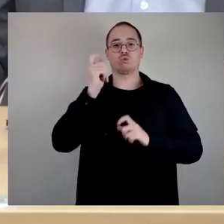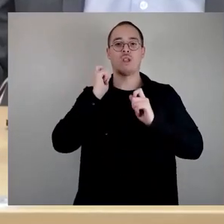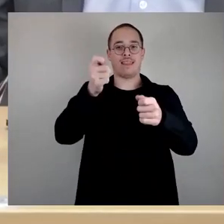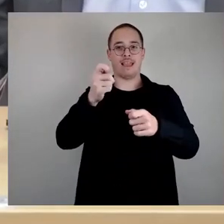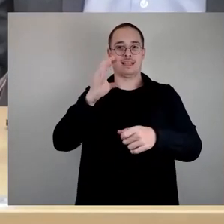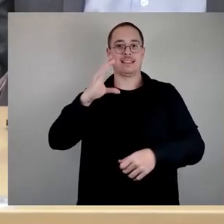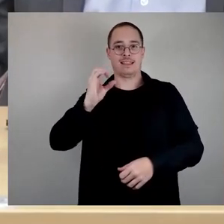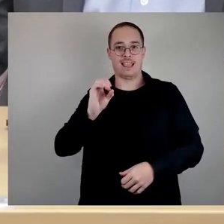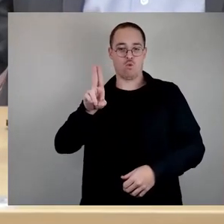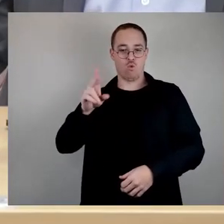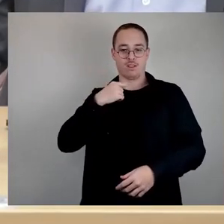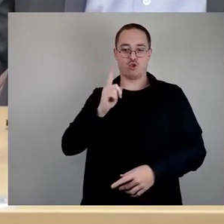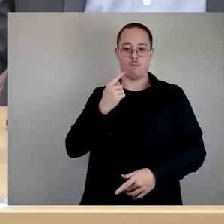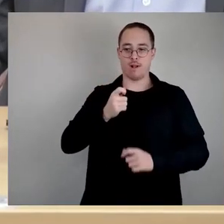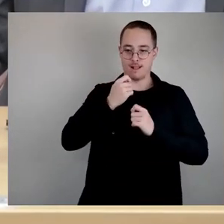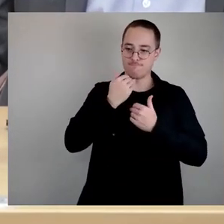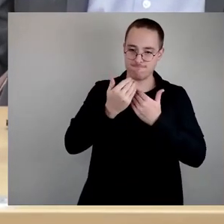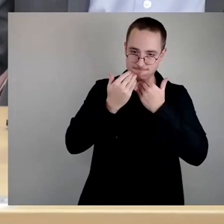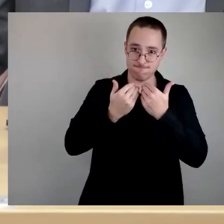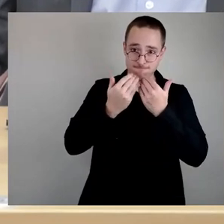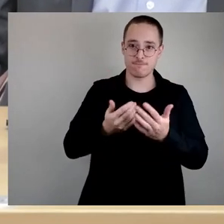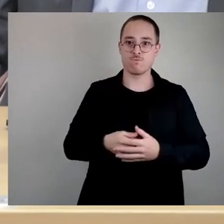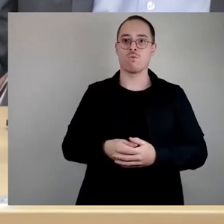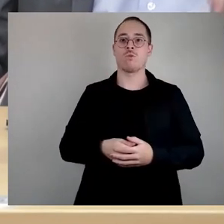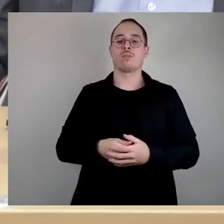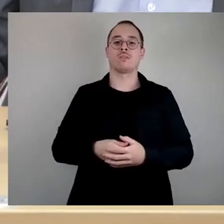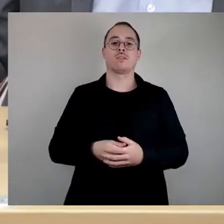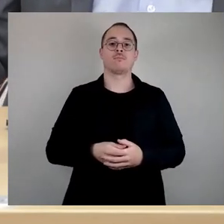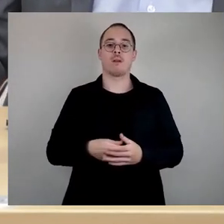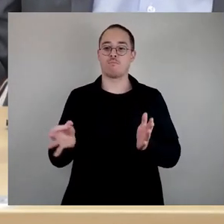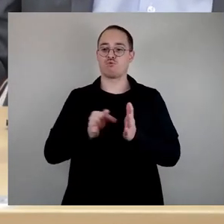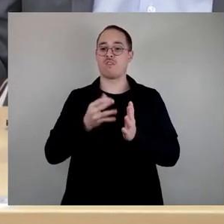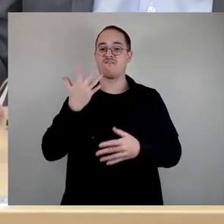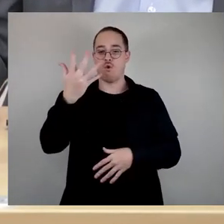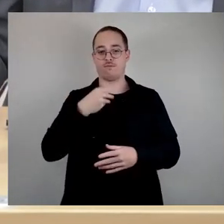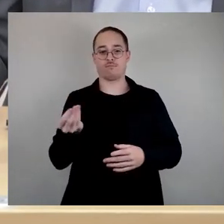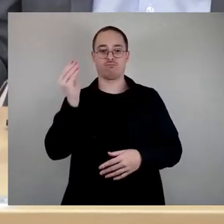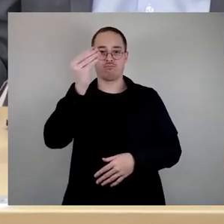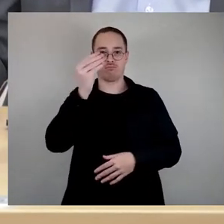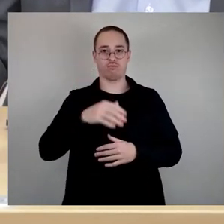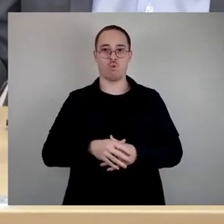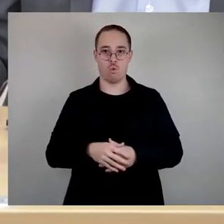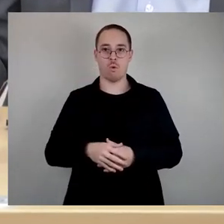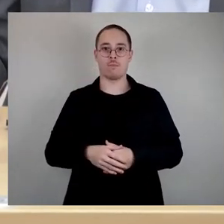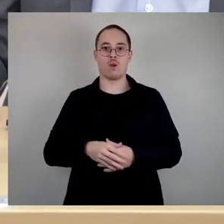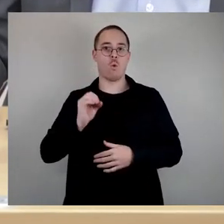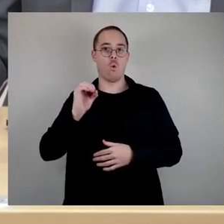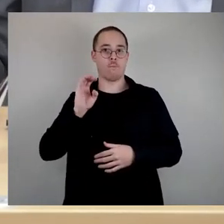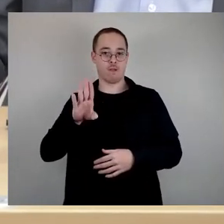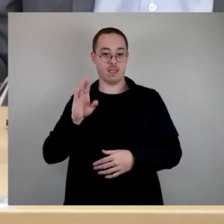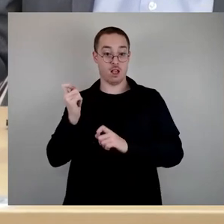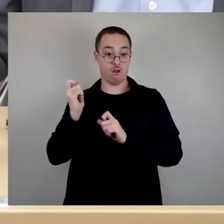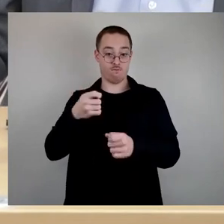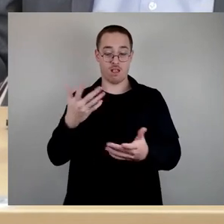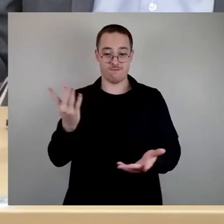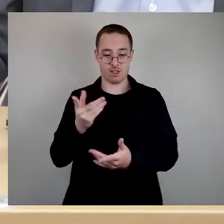weil sie ihn nie vorliegen haben. Einen Punkt 5 zu ergänzen. Der OB wird beauftragt zu prüfen, inwieweit